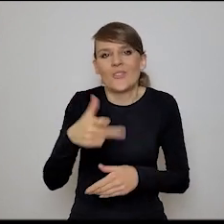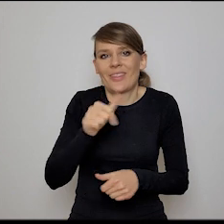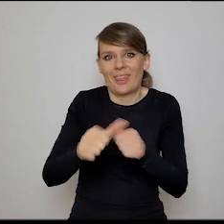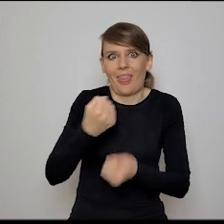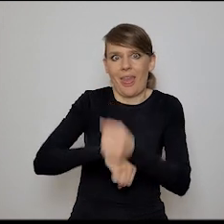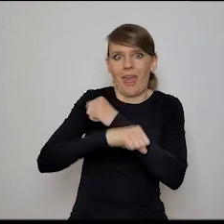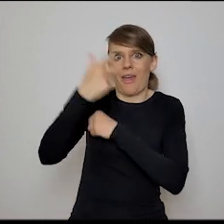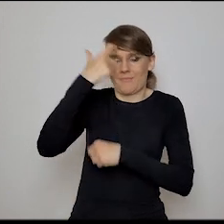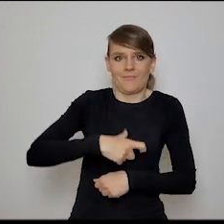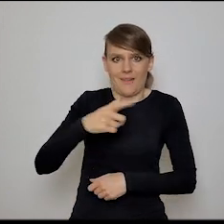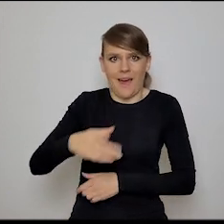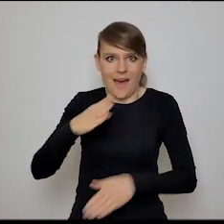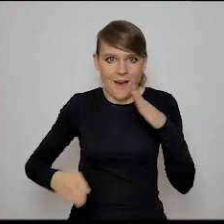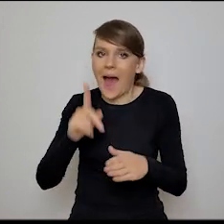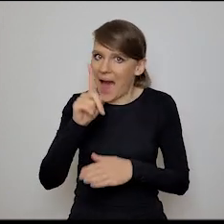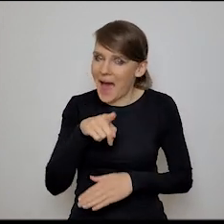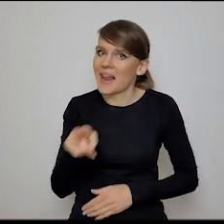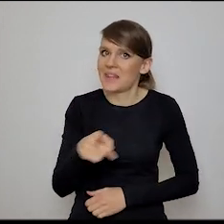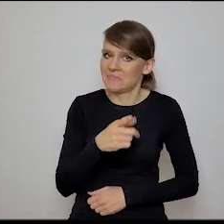według mnie robi wrażenie.